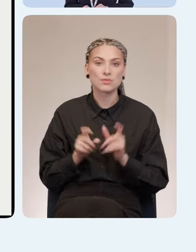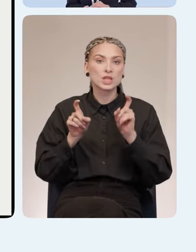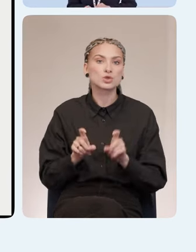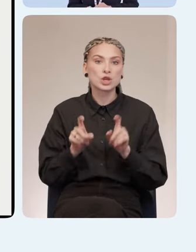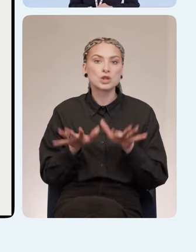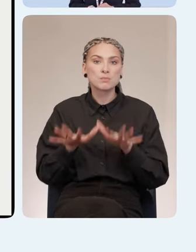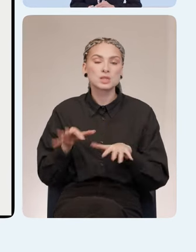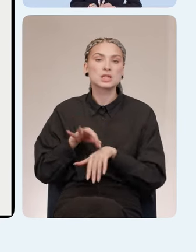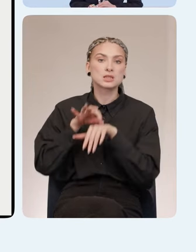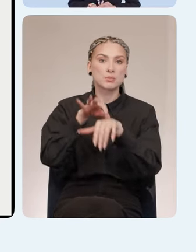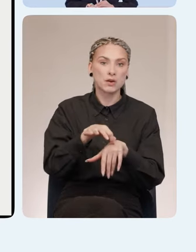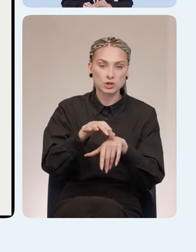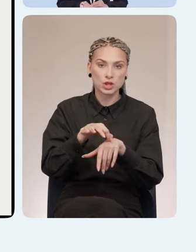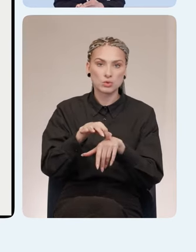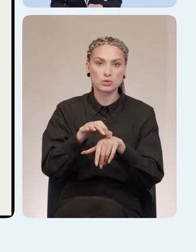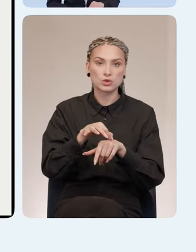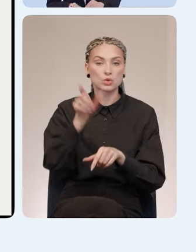места для сопровождающих на подиуме.